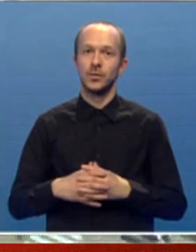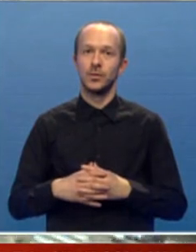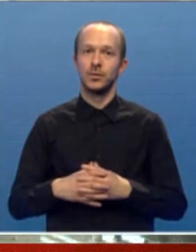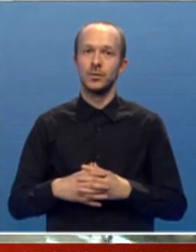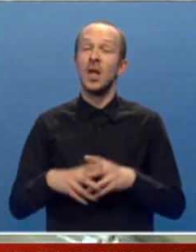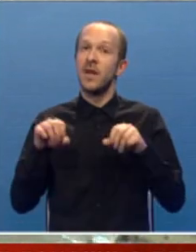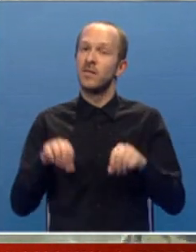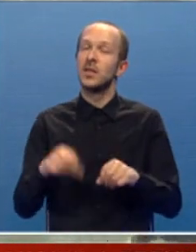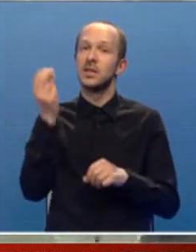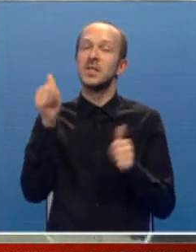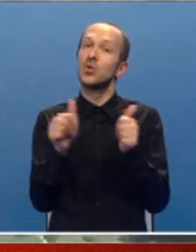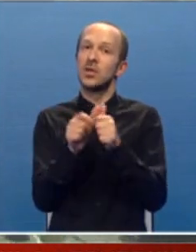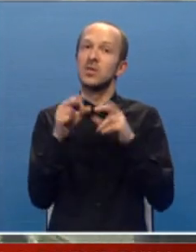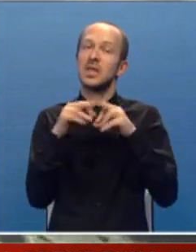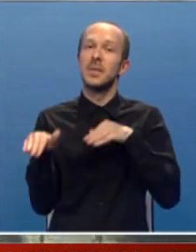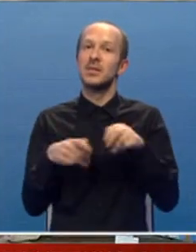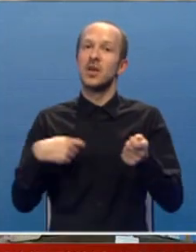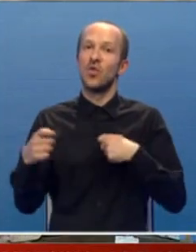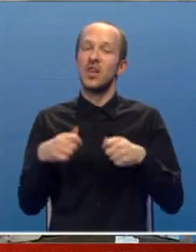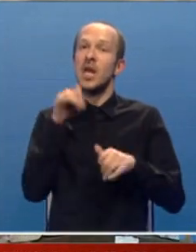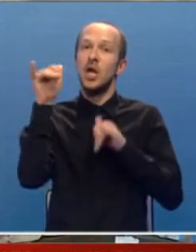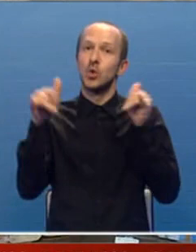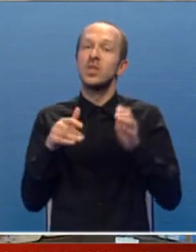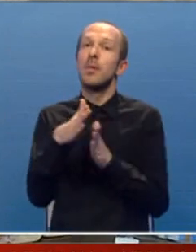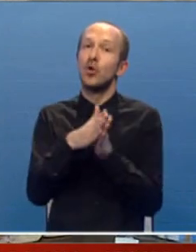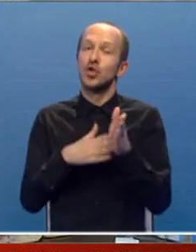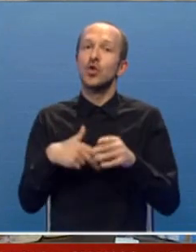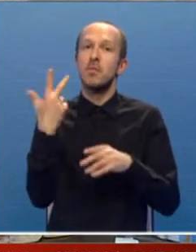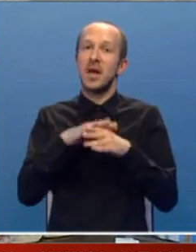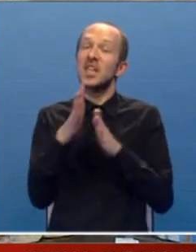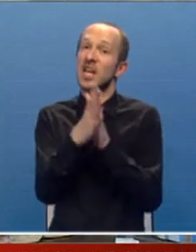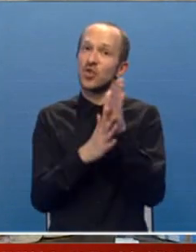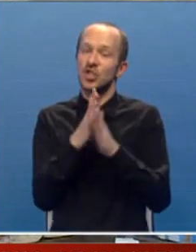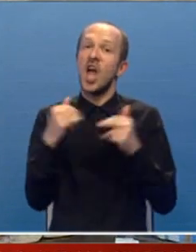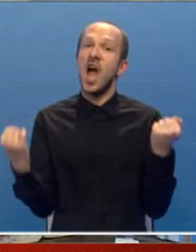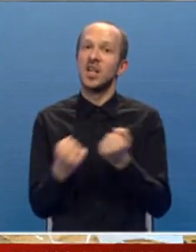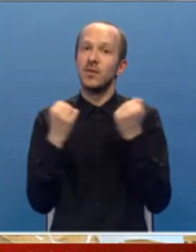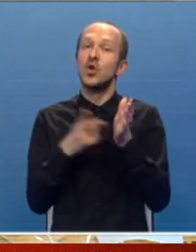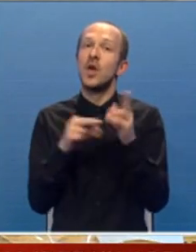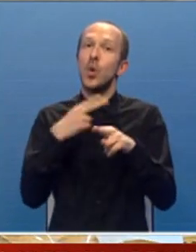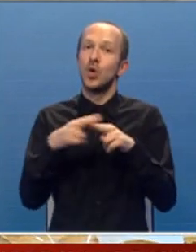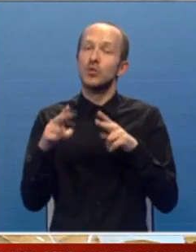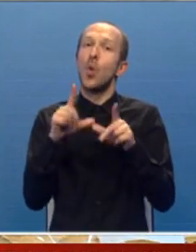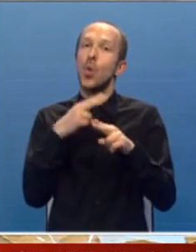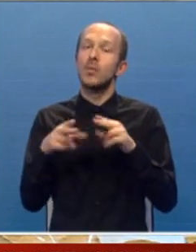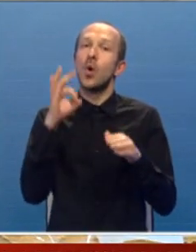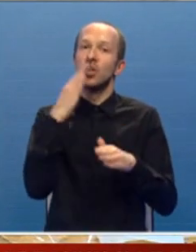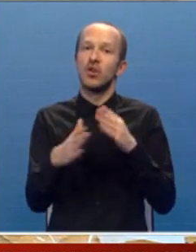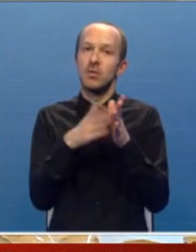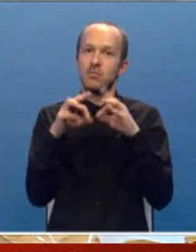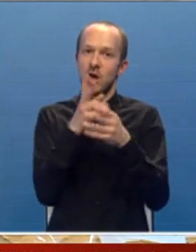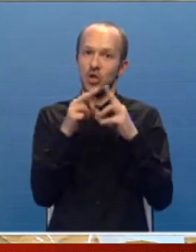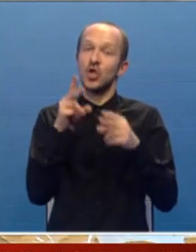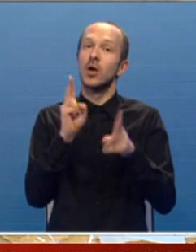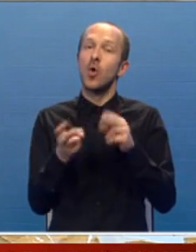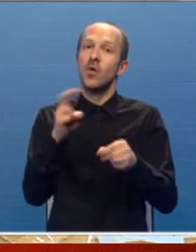Mlade Srpske u srednji sa Ministarstvom trgovine i turizma početkom marta radit će aktivno na uređenju uredbi o ograničavanju marže